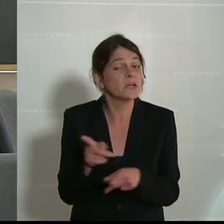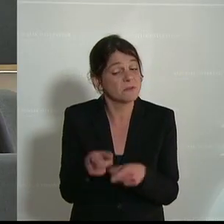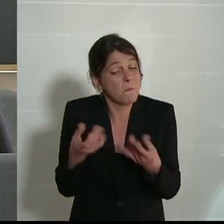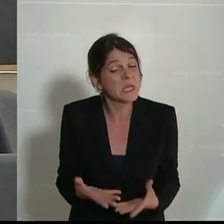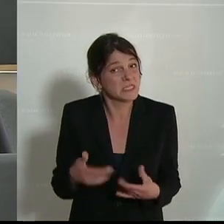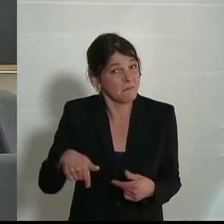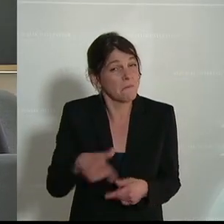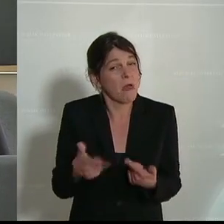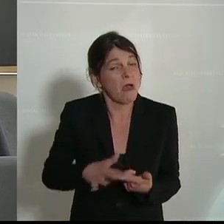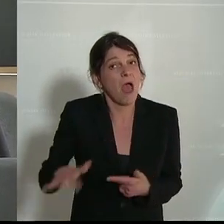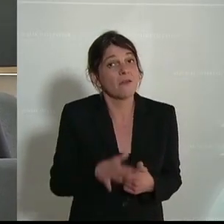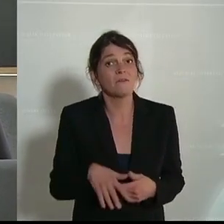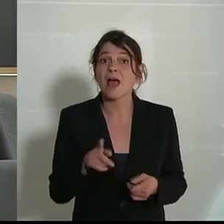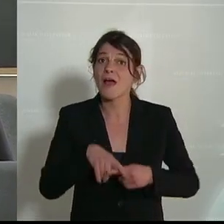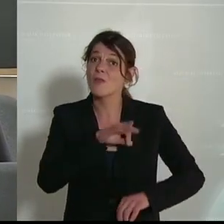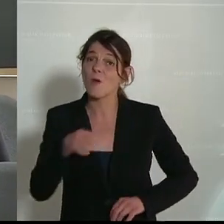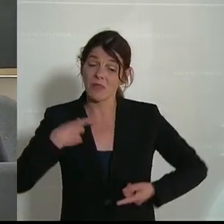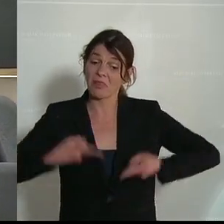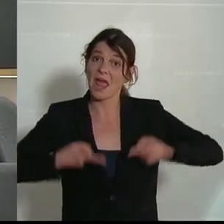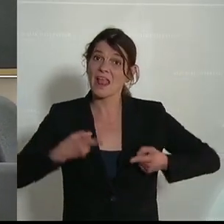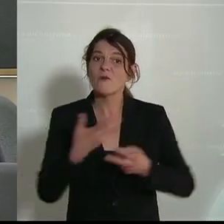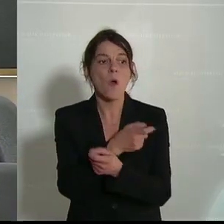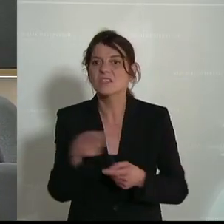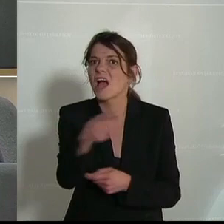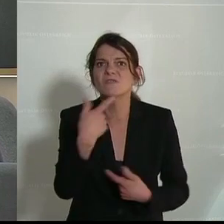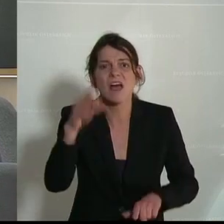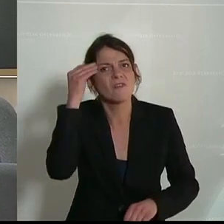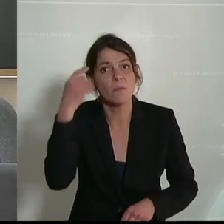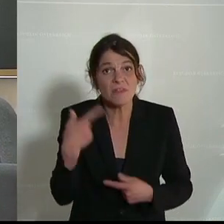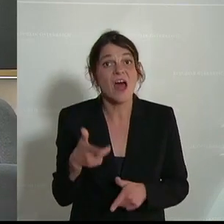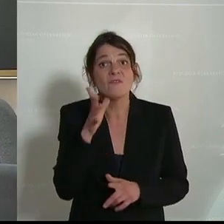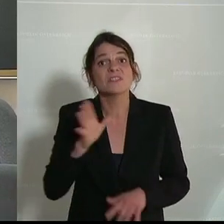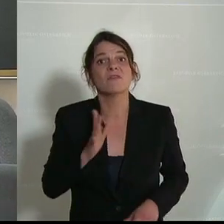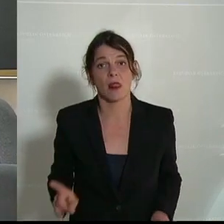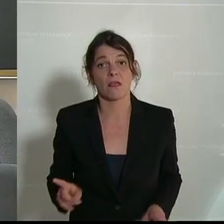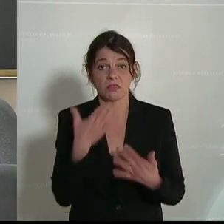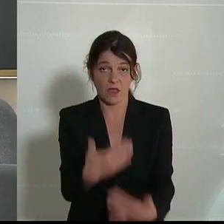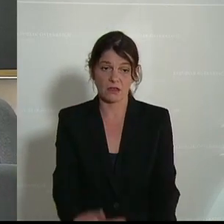da passiert in diesem Land. Weil wenn nur mehr diktiert, was Österreich glauben darf, dann wird es kritisch. Danke.